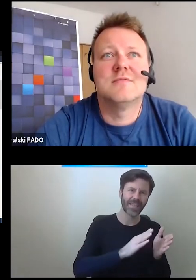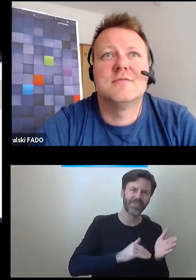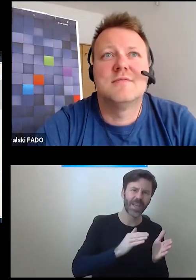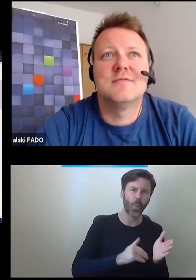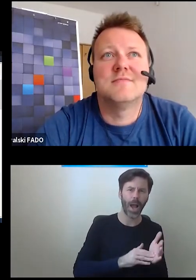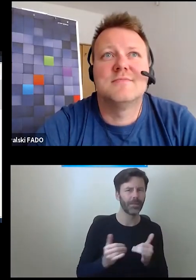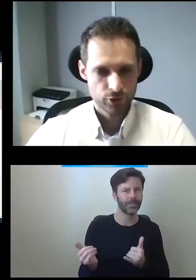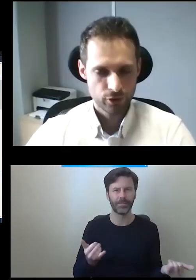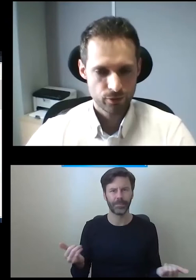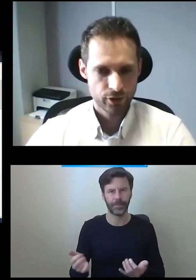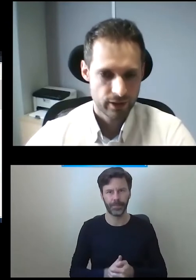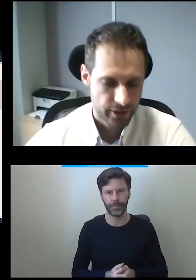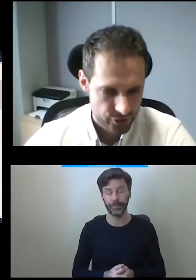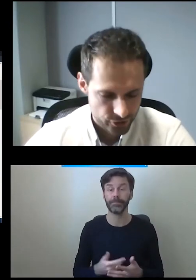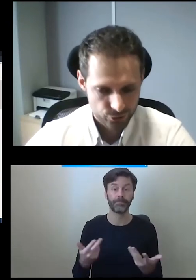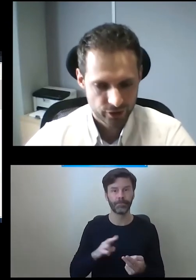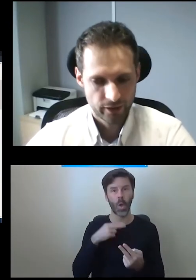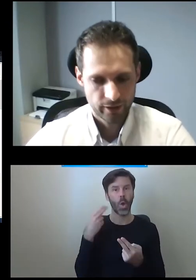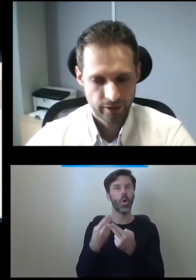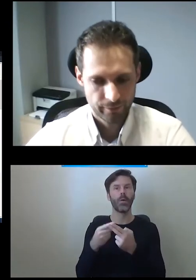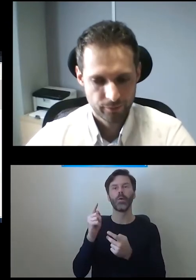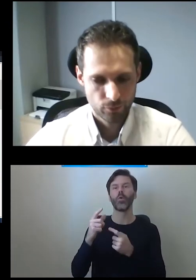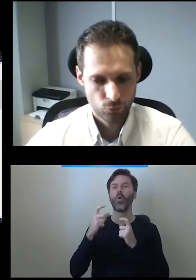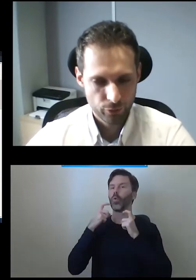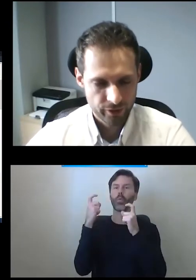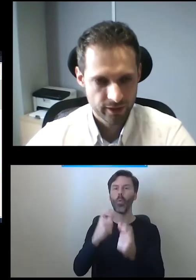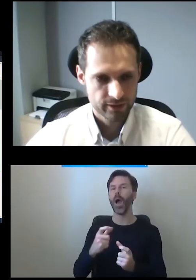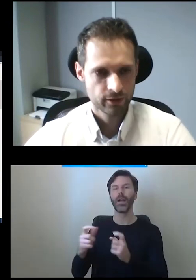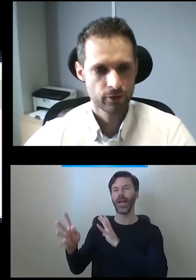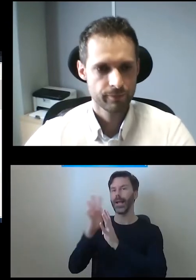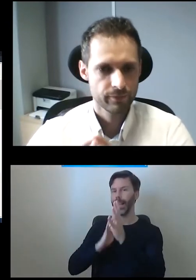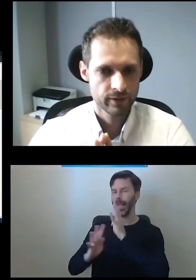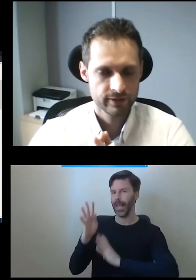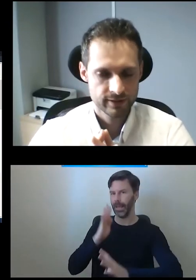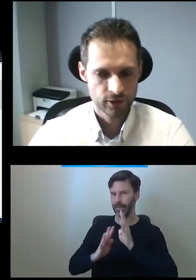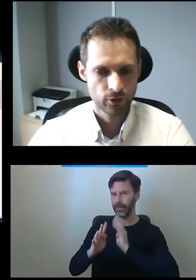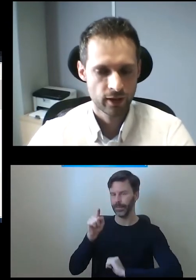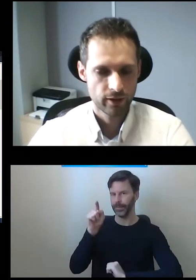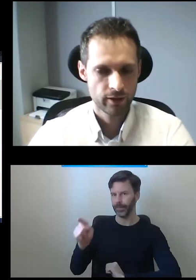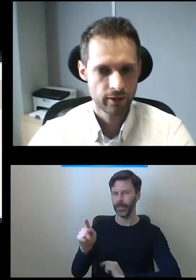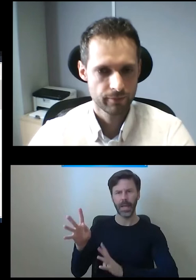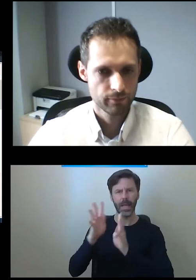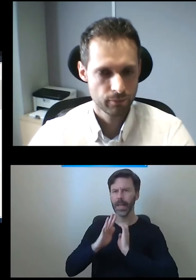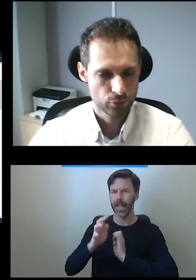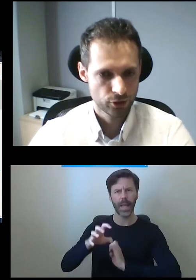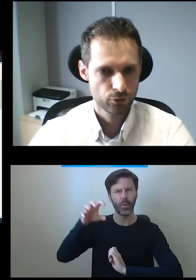No do nas zgłaszają się klienci, ludzie, głównie z tego sektora